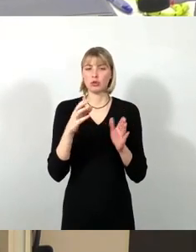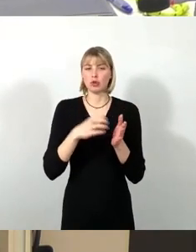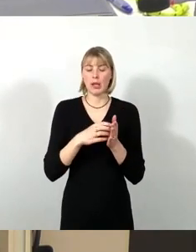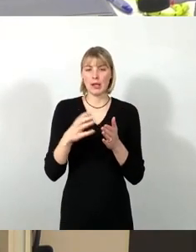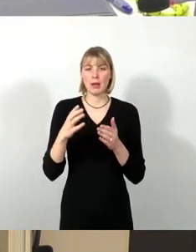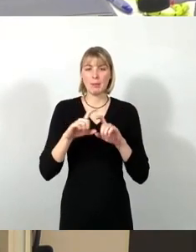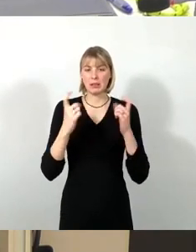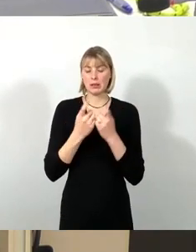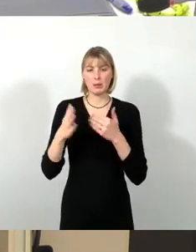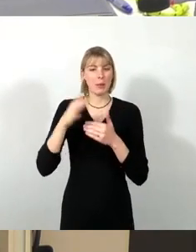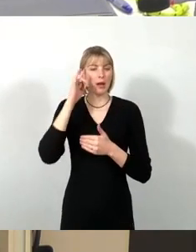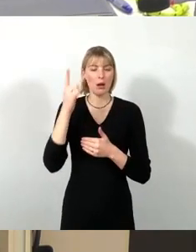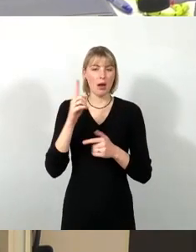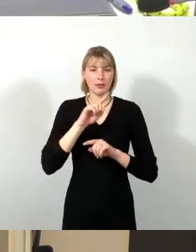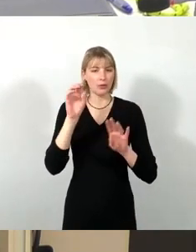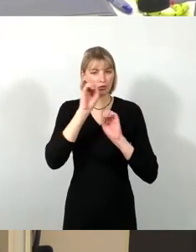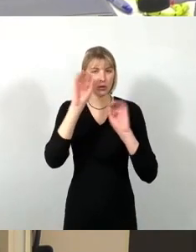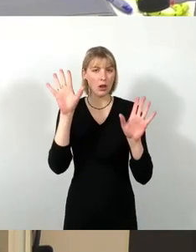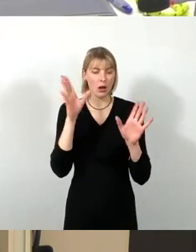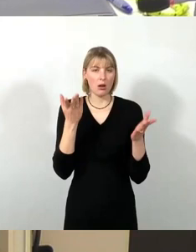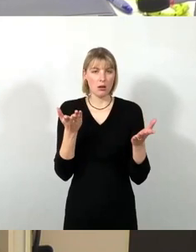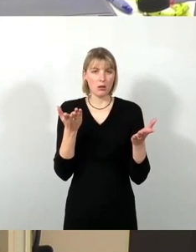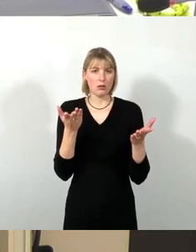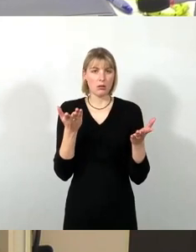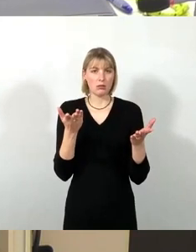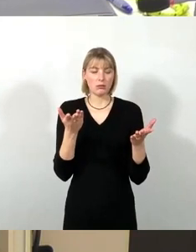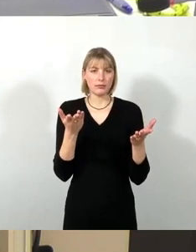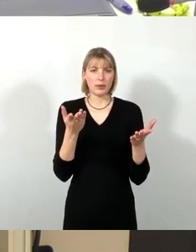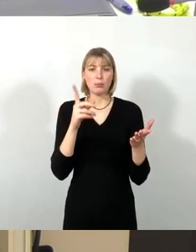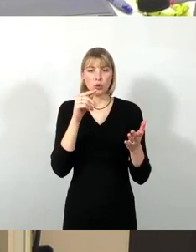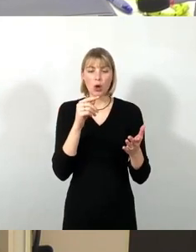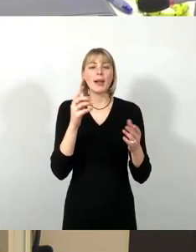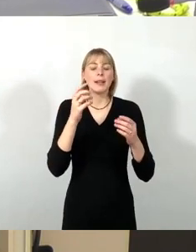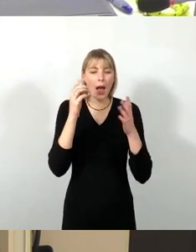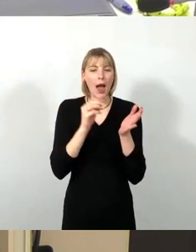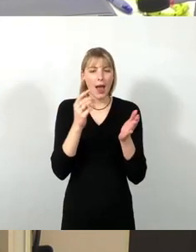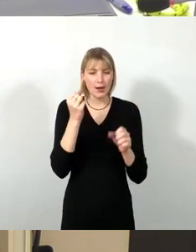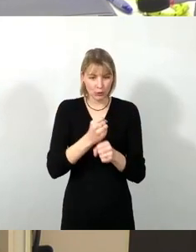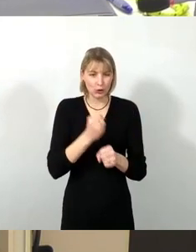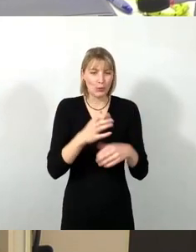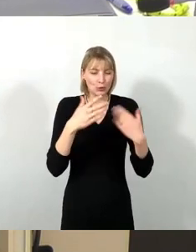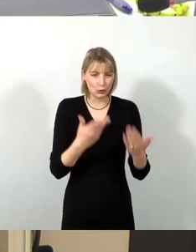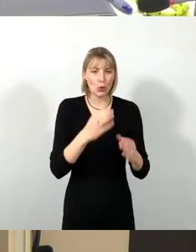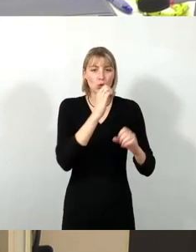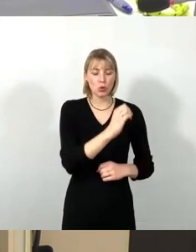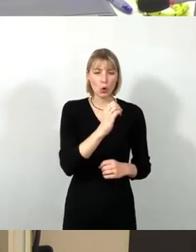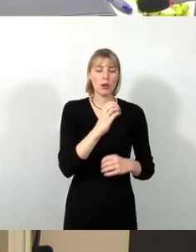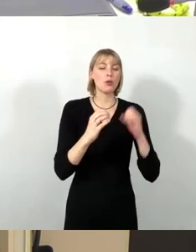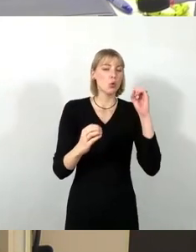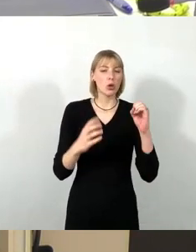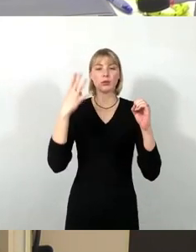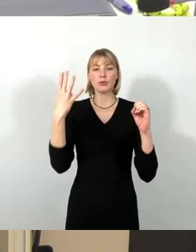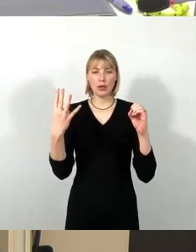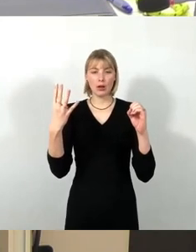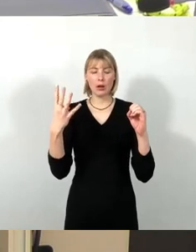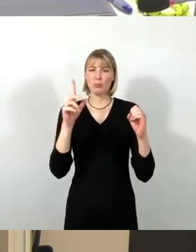eindeutig, das finale Abstimmungsergebnis im Stadtbezirksbeirat ist nämlich 0 zu 4 zu 15. Der Stadtbezirksbeirat hat also etwas reingestimmt